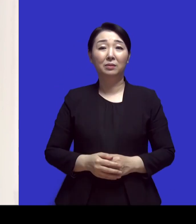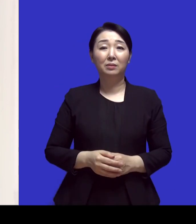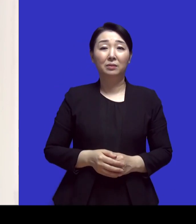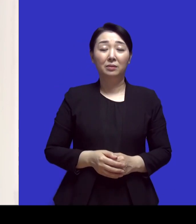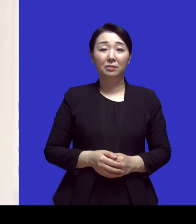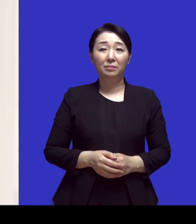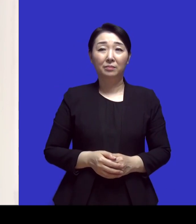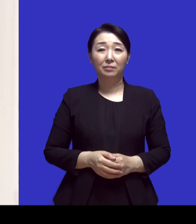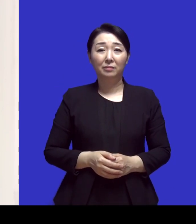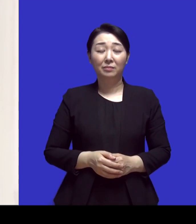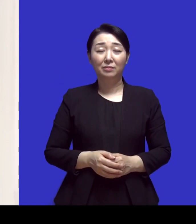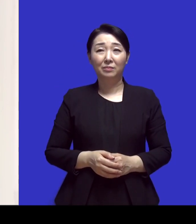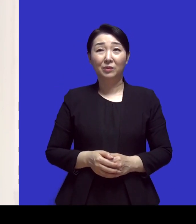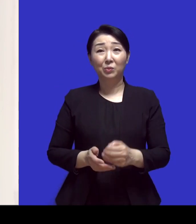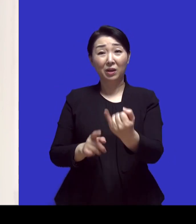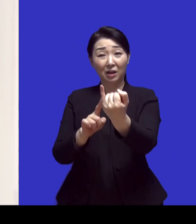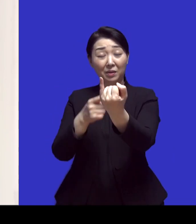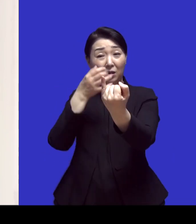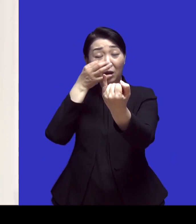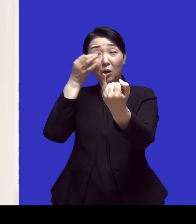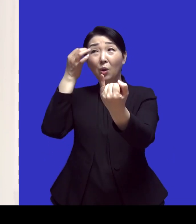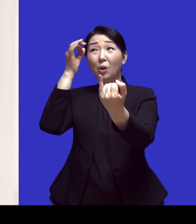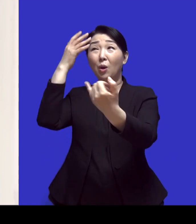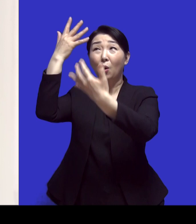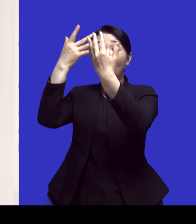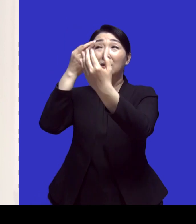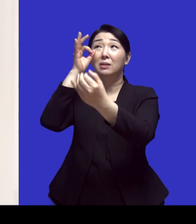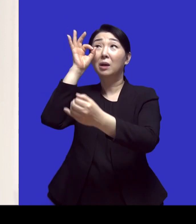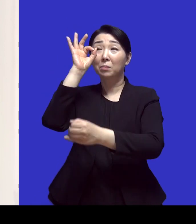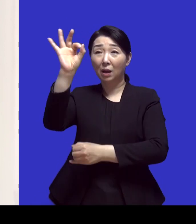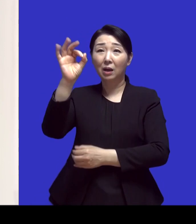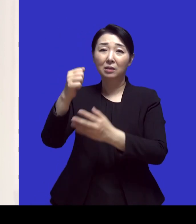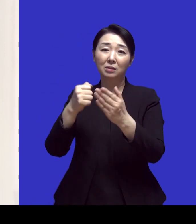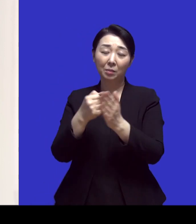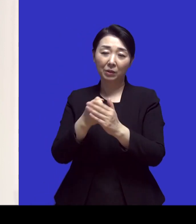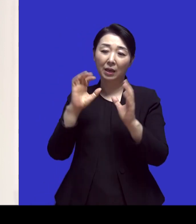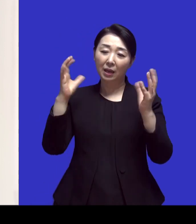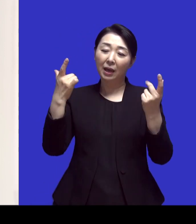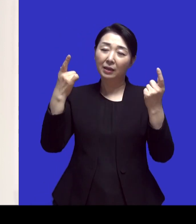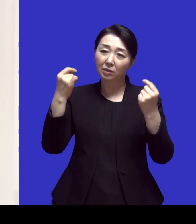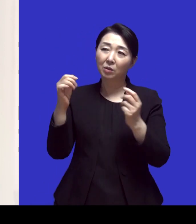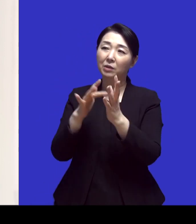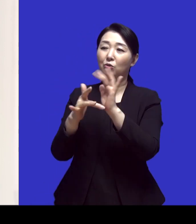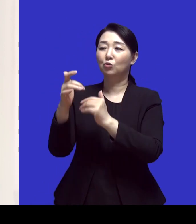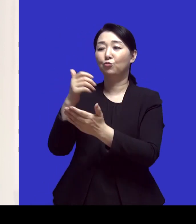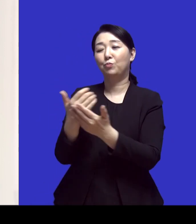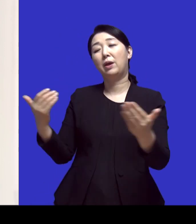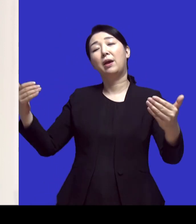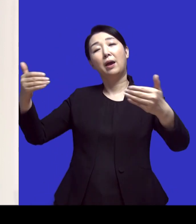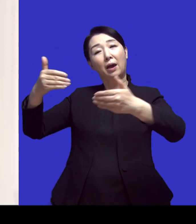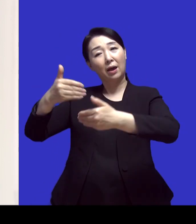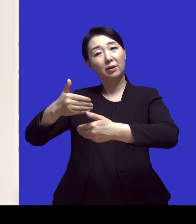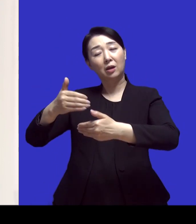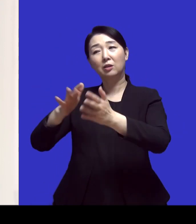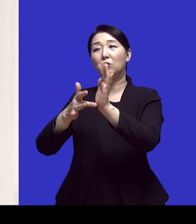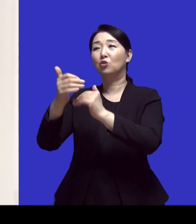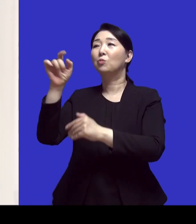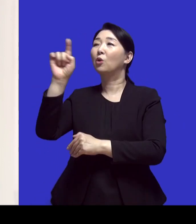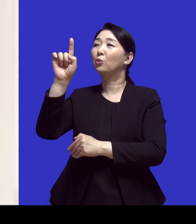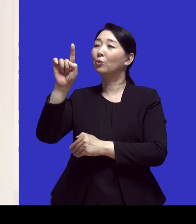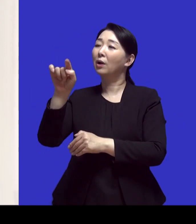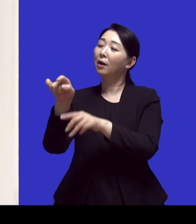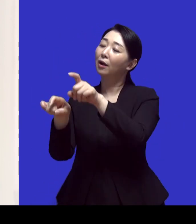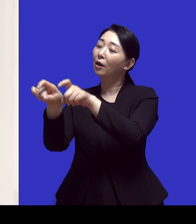아내가 환상을 보니까 환상 속에서 자기가 아기처럼 예수님 품에 안겨있어 예수님이 어디론가